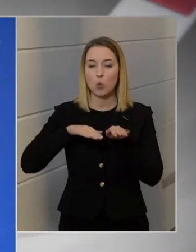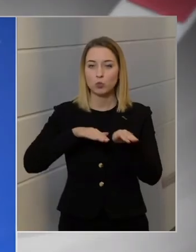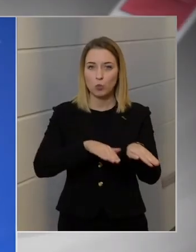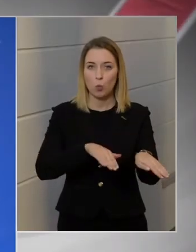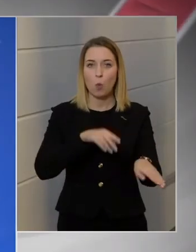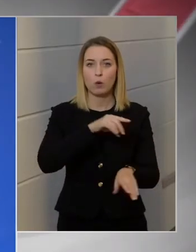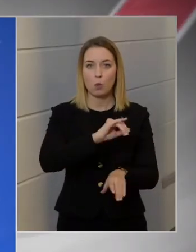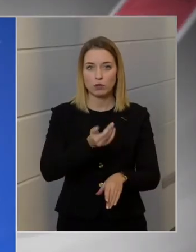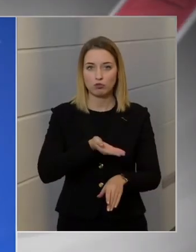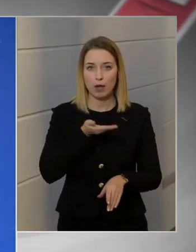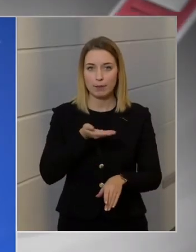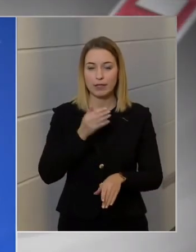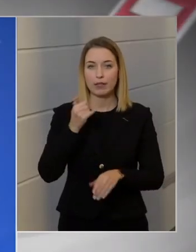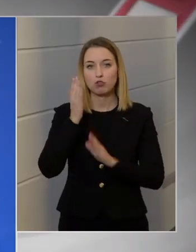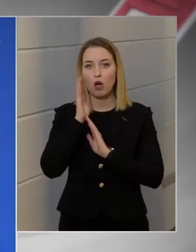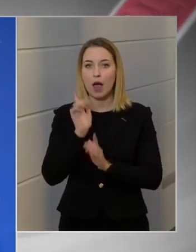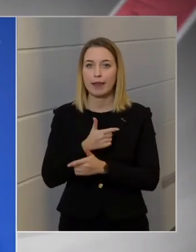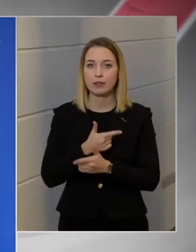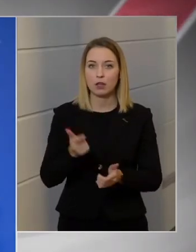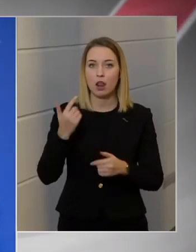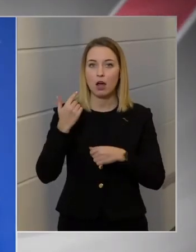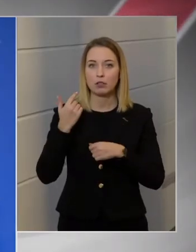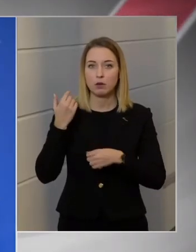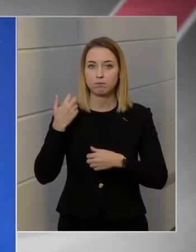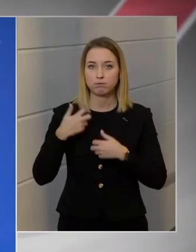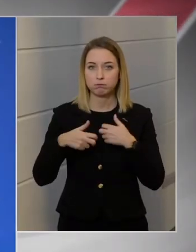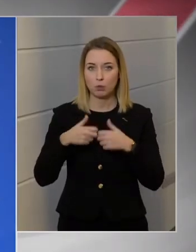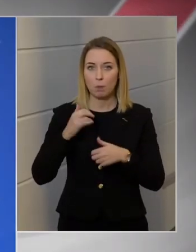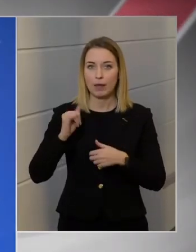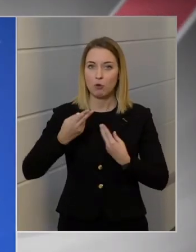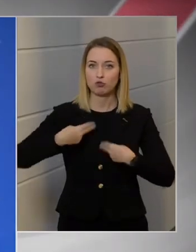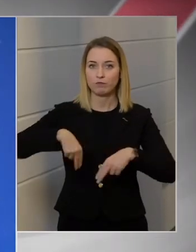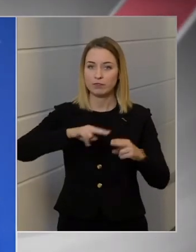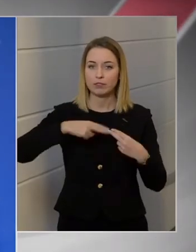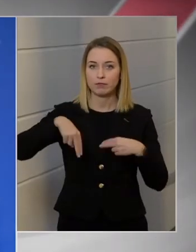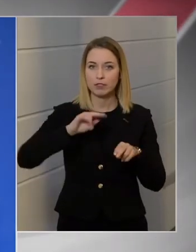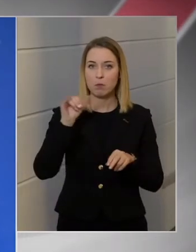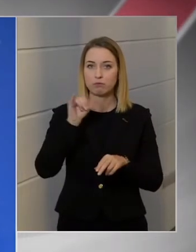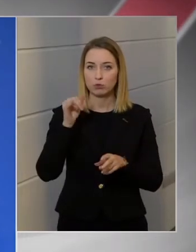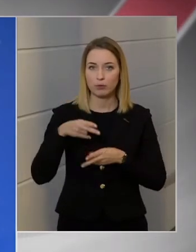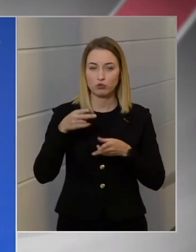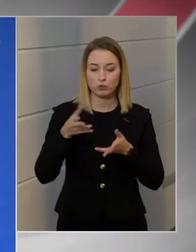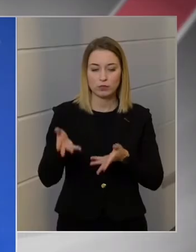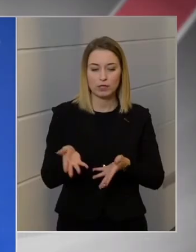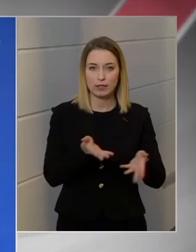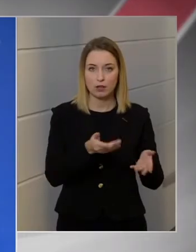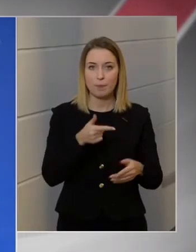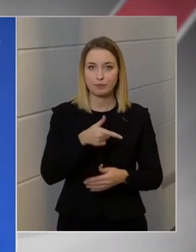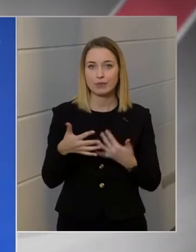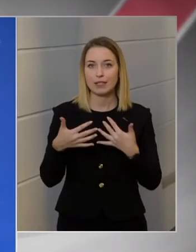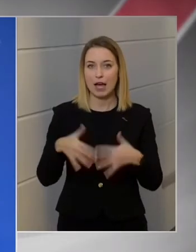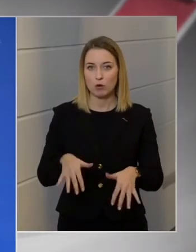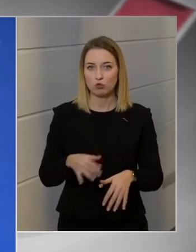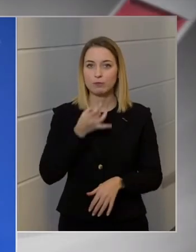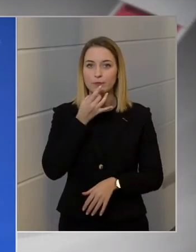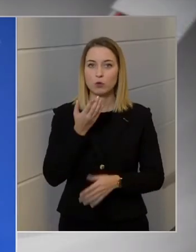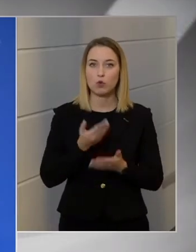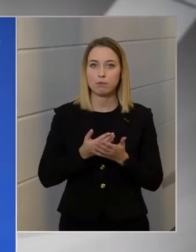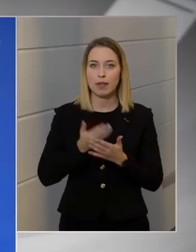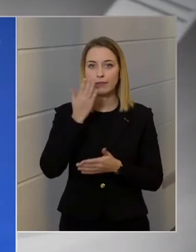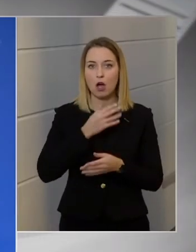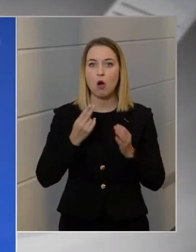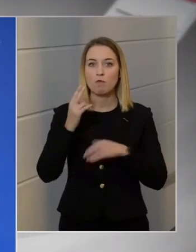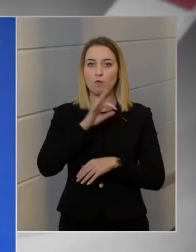említette, és a hajléktalan probléma is visszatért Budapest utcáira. Szerintem ez káros, szerintem jobb lenne, hogyha a főpolgármester úr